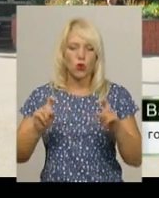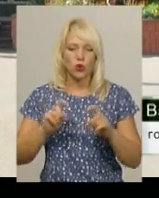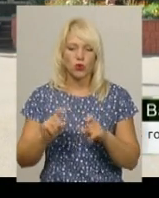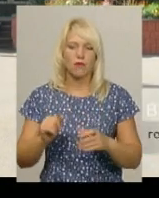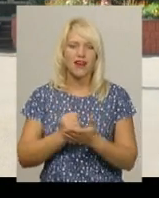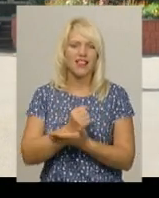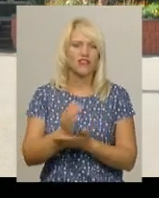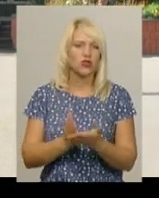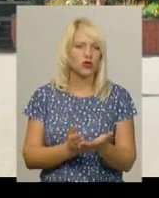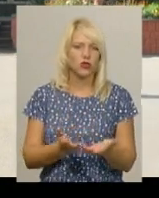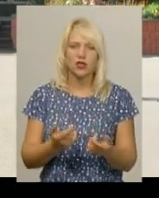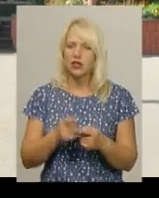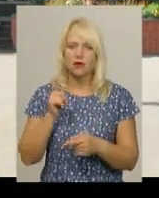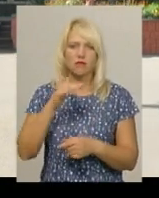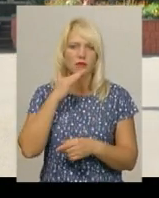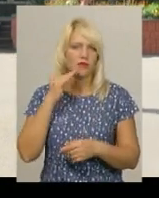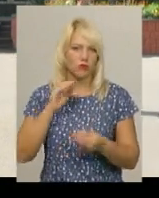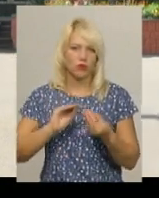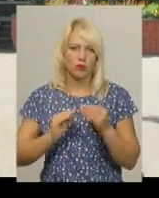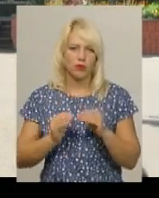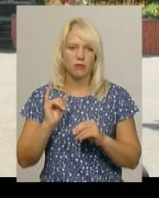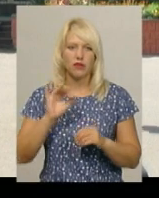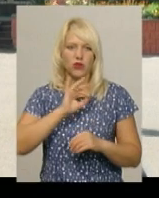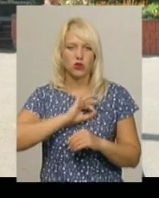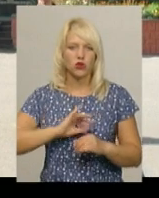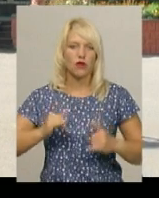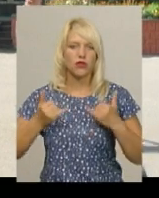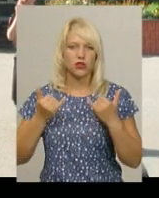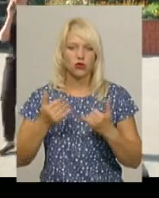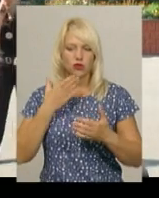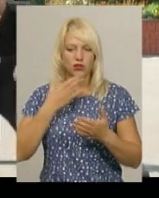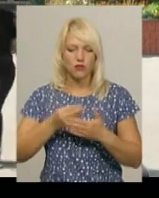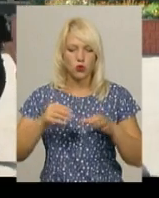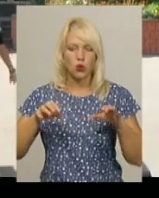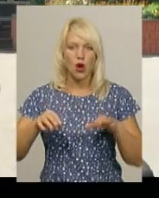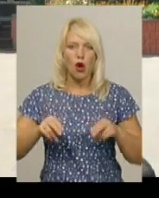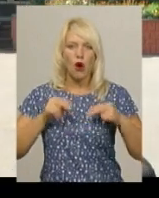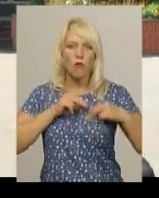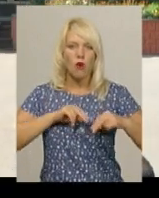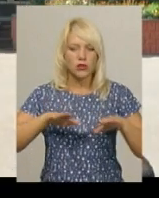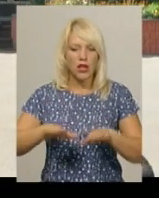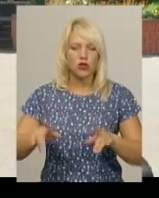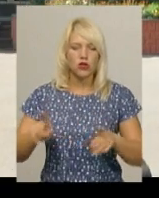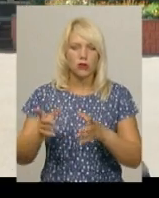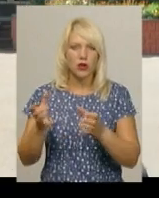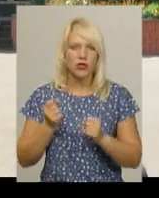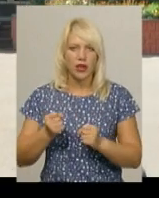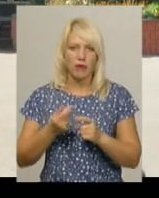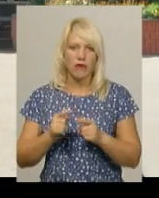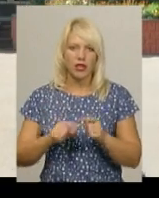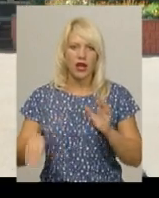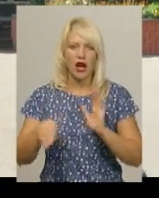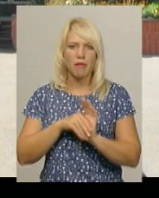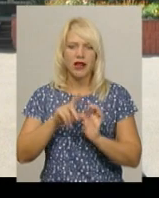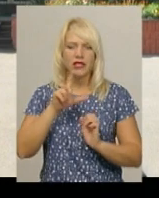І там багато проблем. І використовувати сьогодні свою посаду для того, щоб отримувати хабарі за якісь 97 гектарів